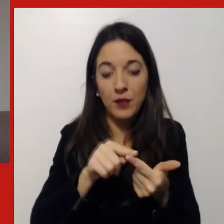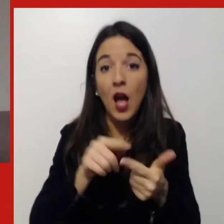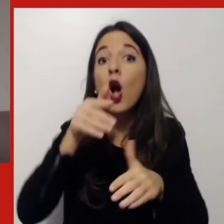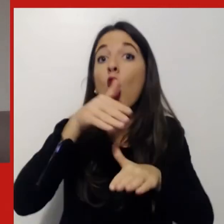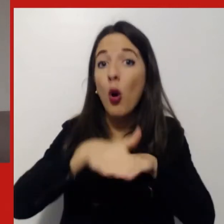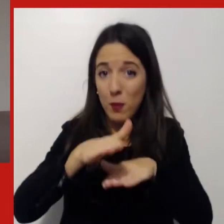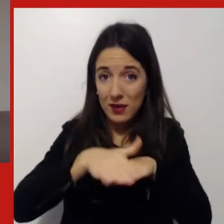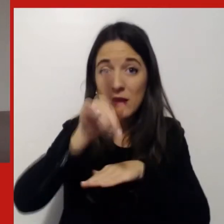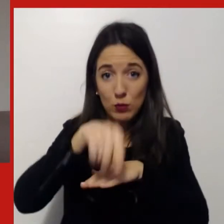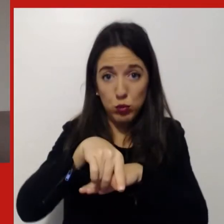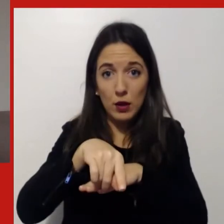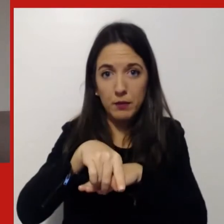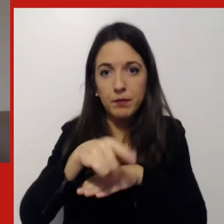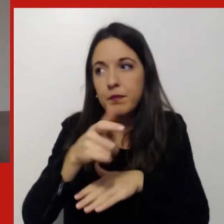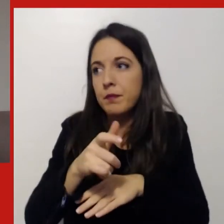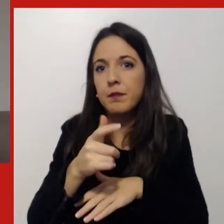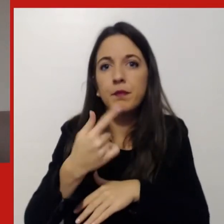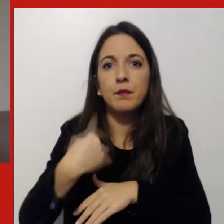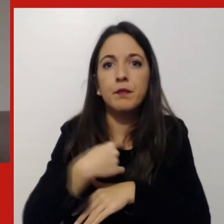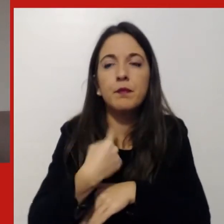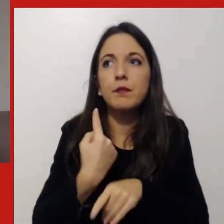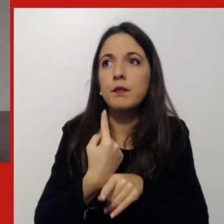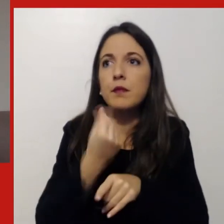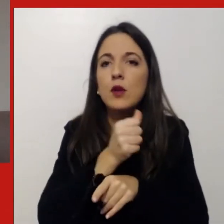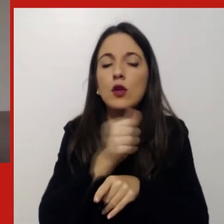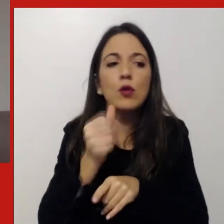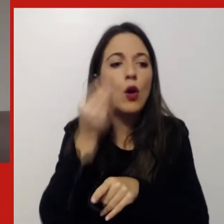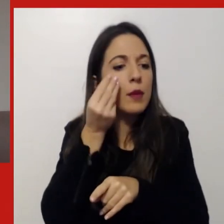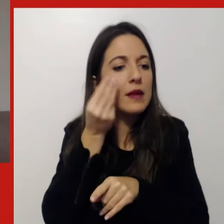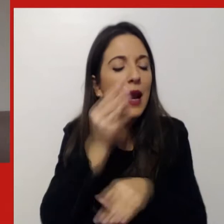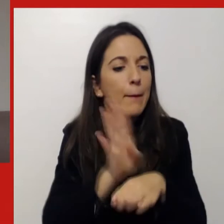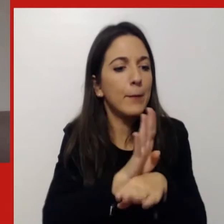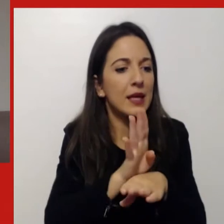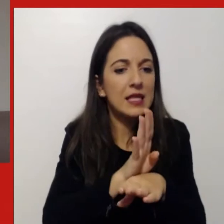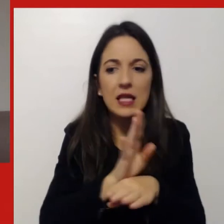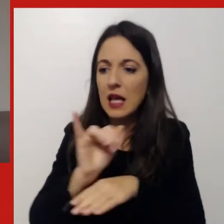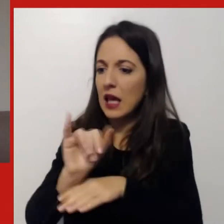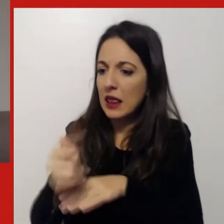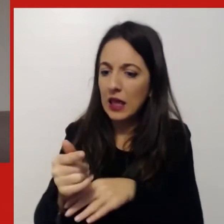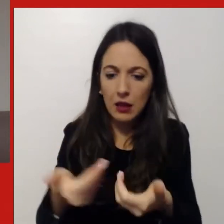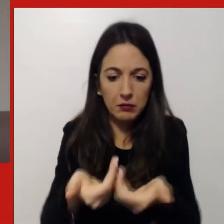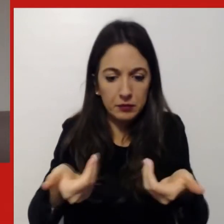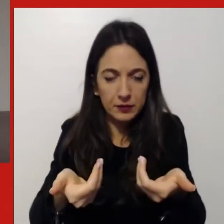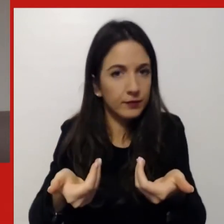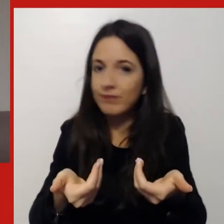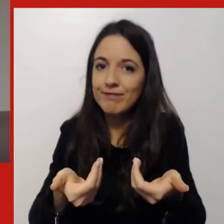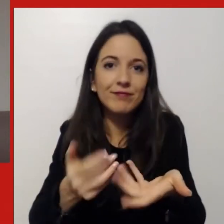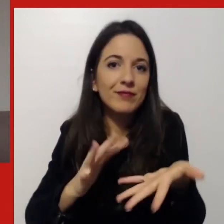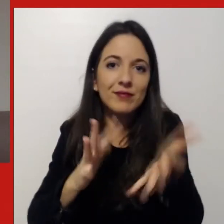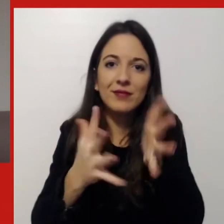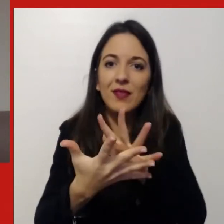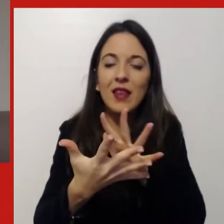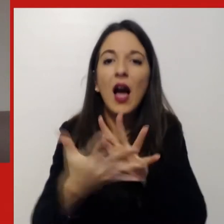credersi solamente business o solamente IT all'interno del modello organizzativo, soprattutto